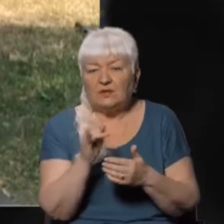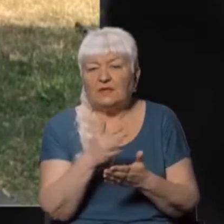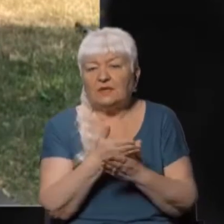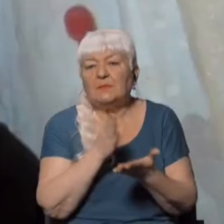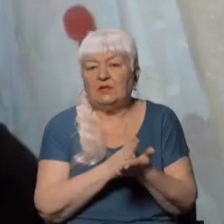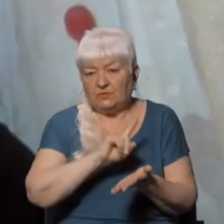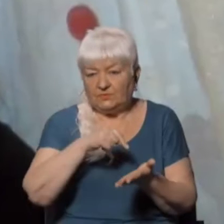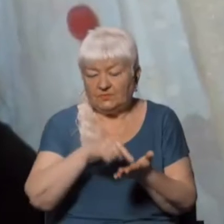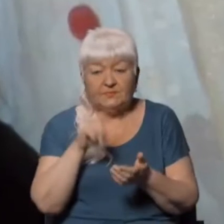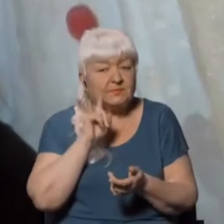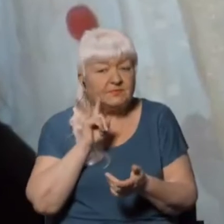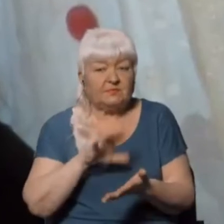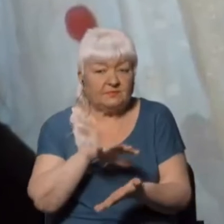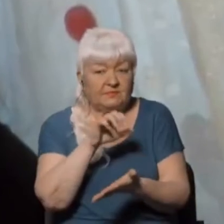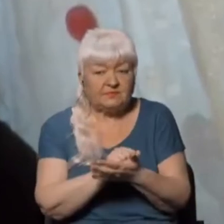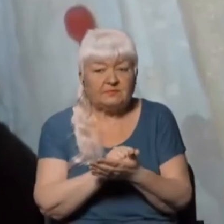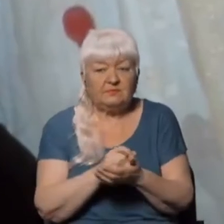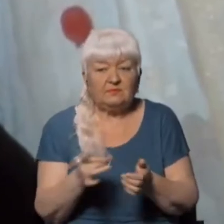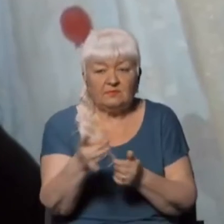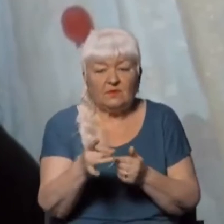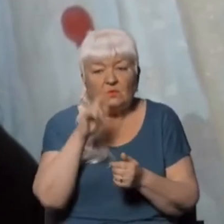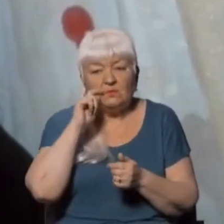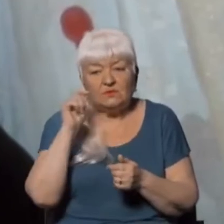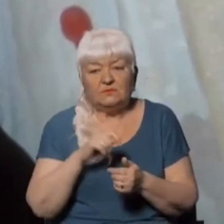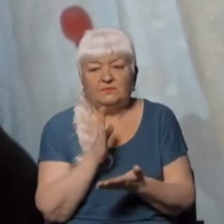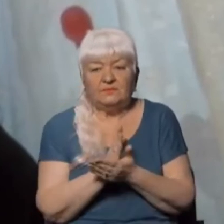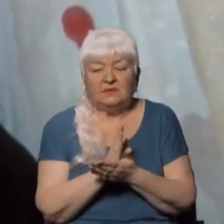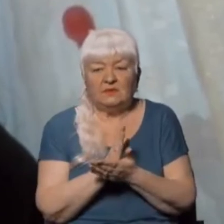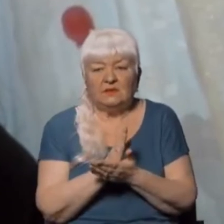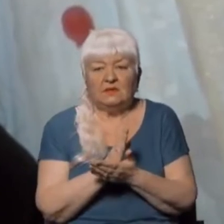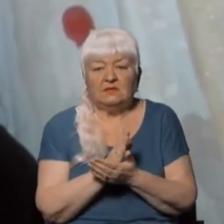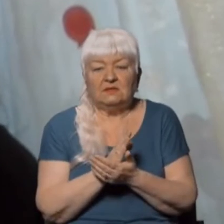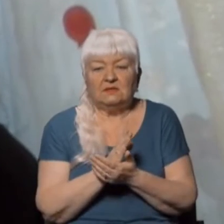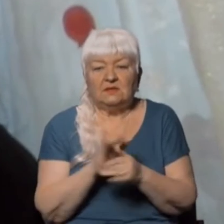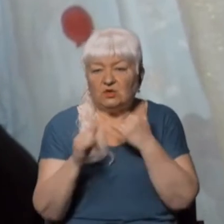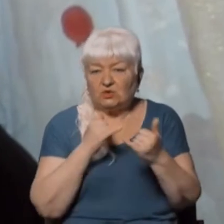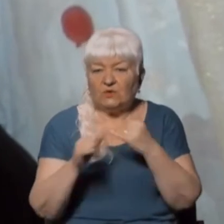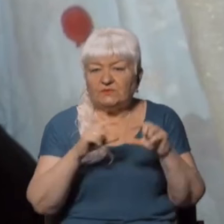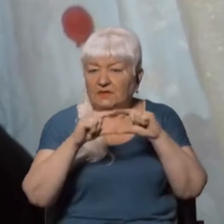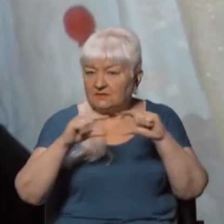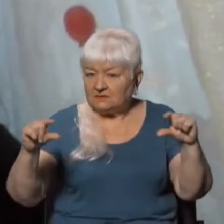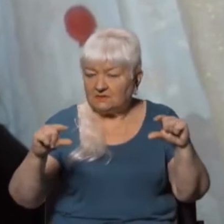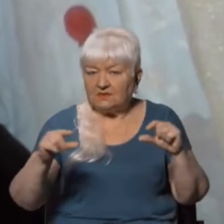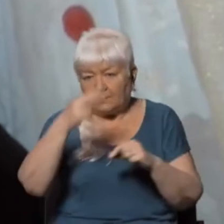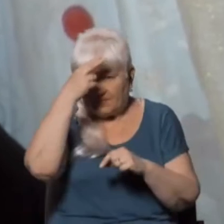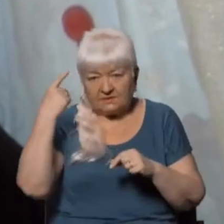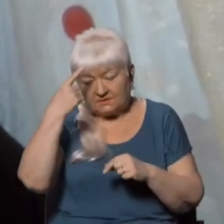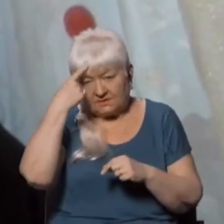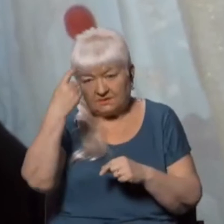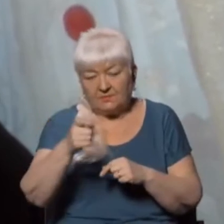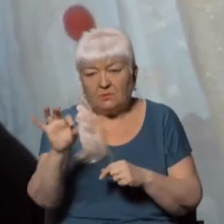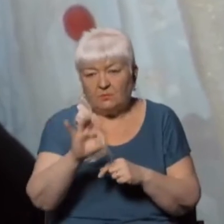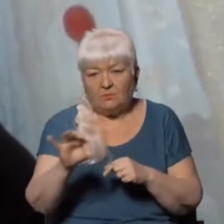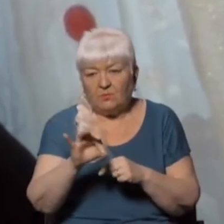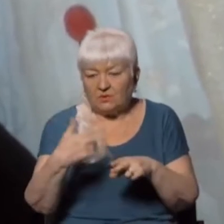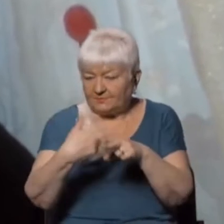Нагадаю, що у тимчасово окупованих регіонах України діє рух оперу «Жовта стичка». У Севастополі партизани попереджають окупантів по розплату.